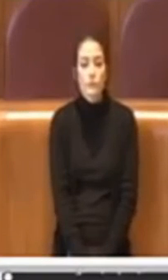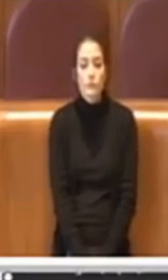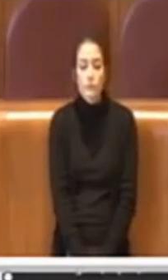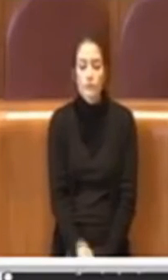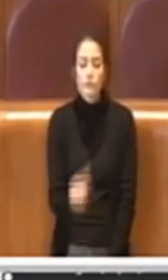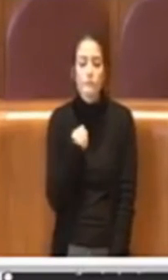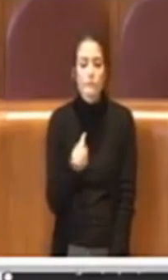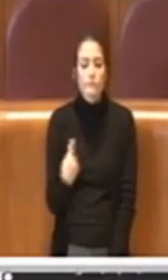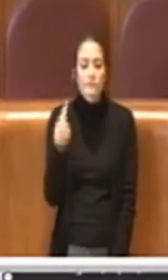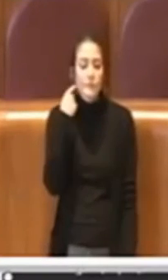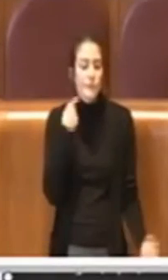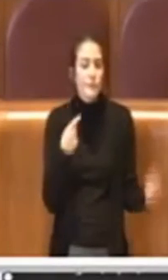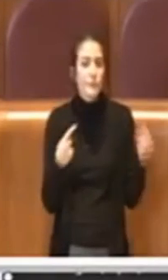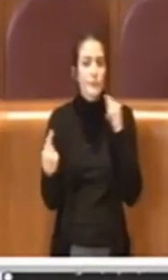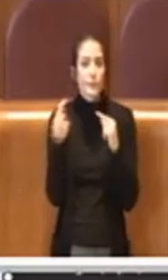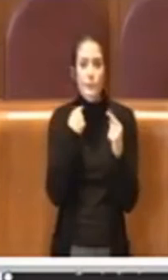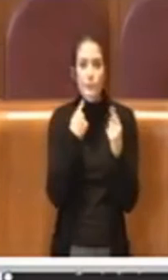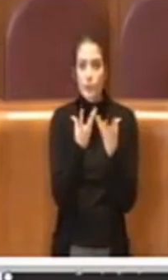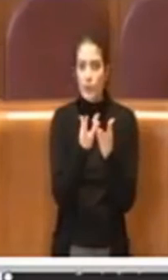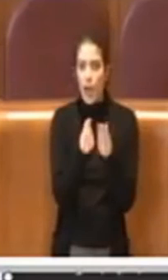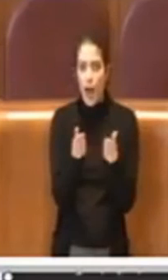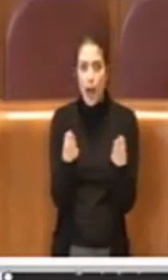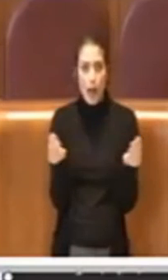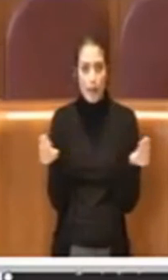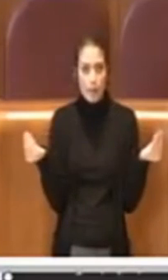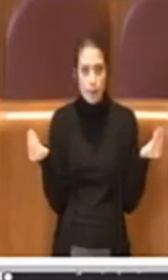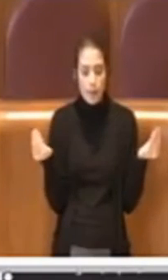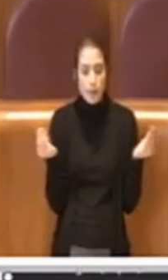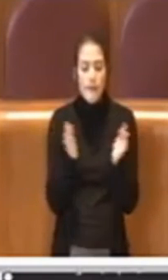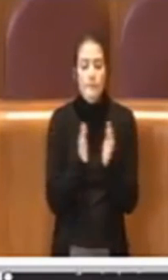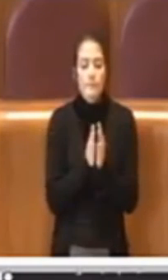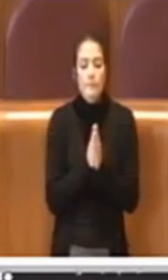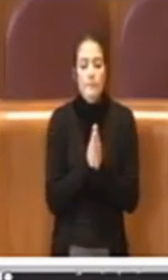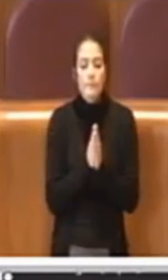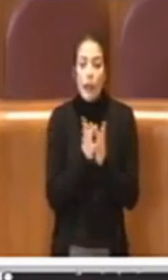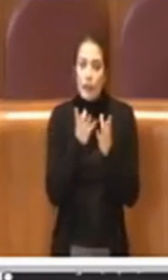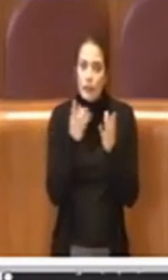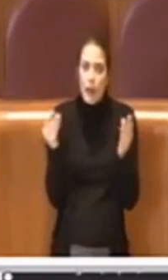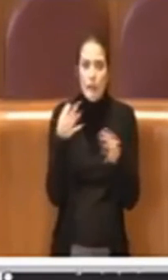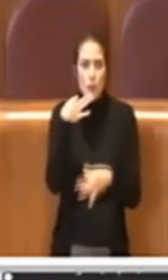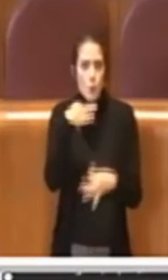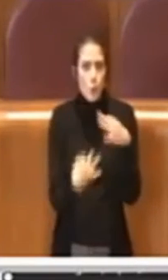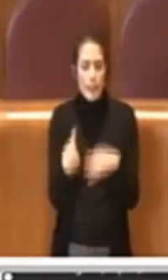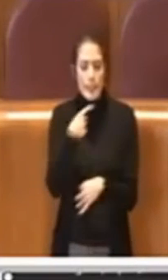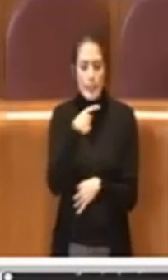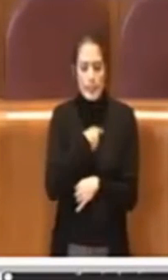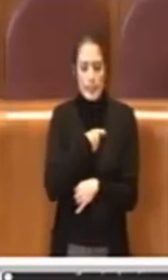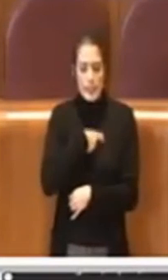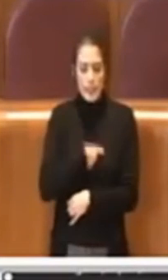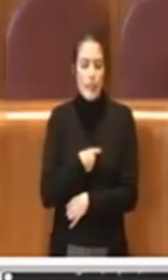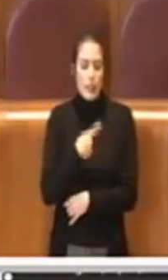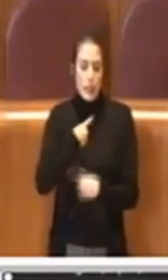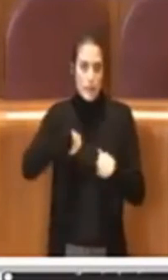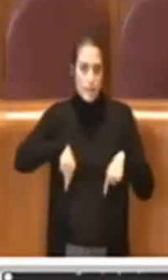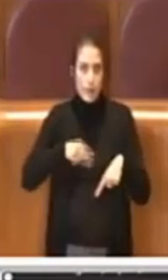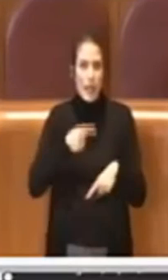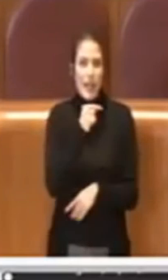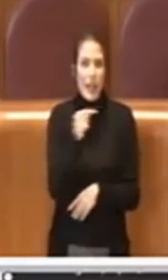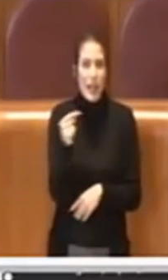cose e tanti giudizi negativi, molta